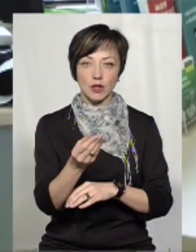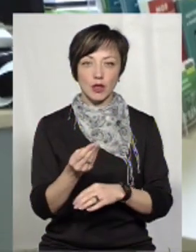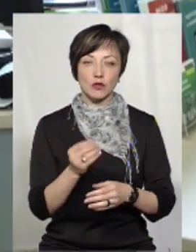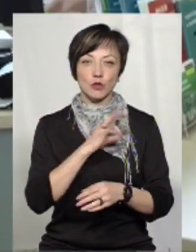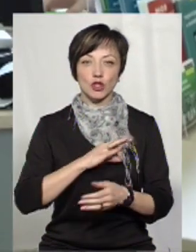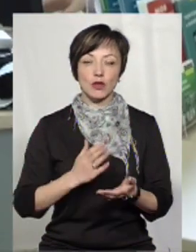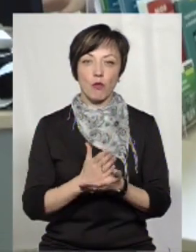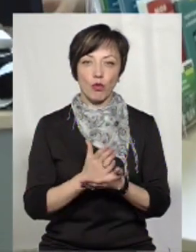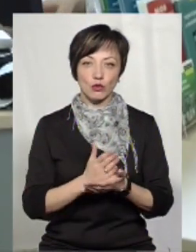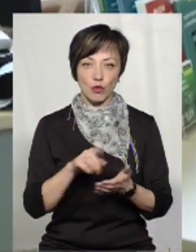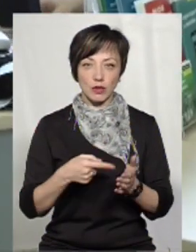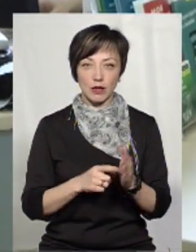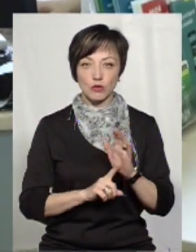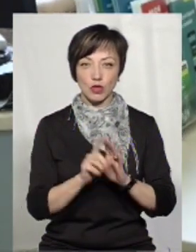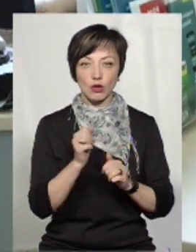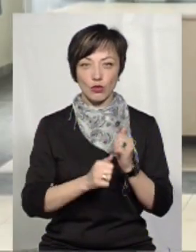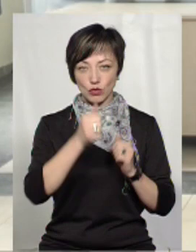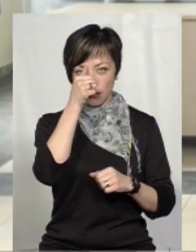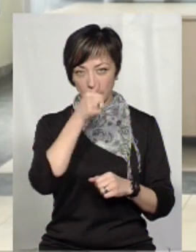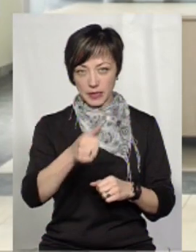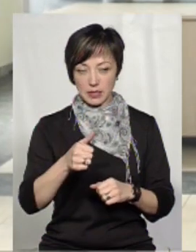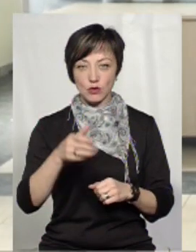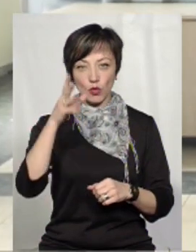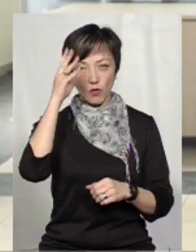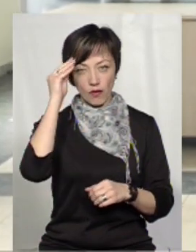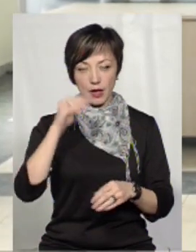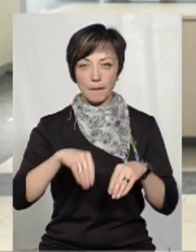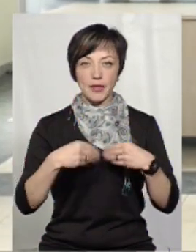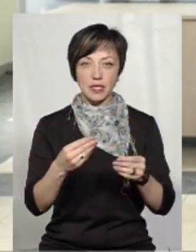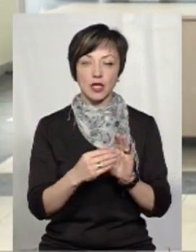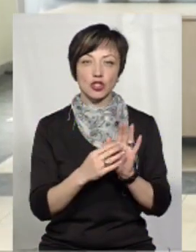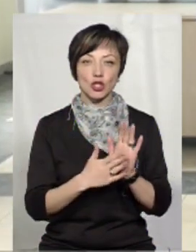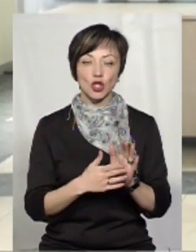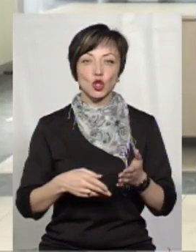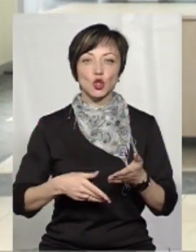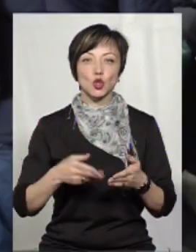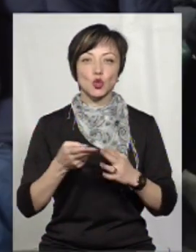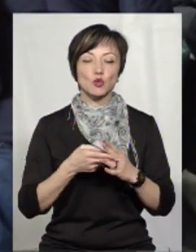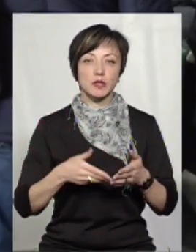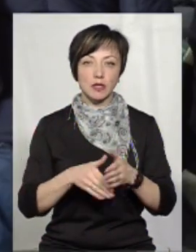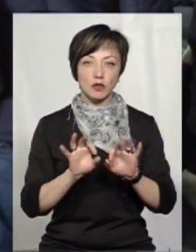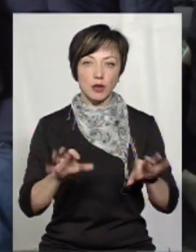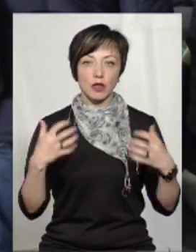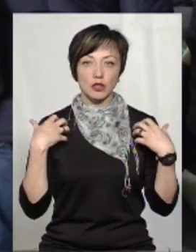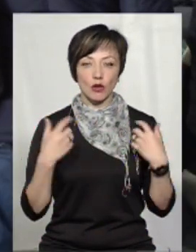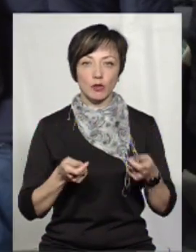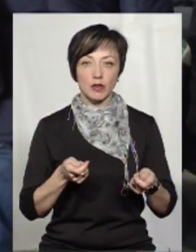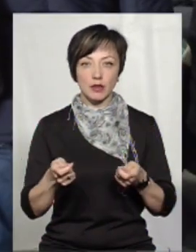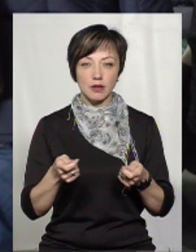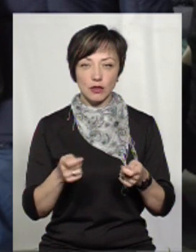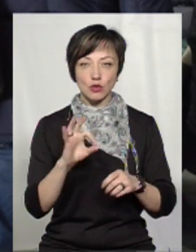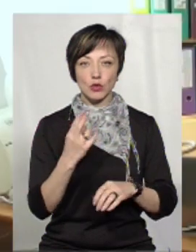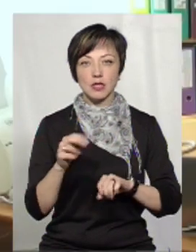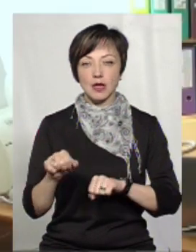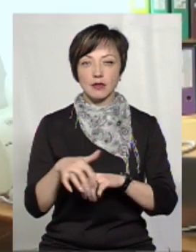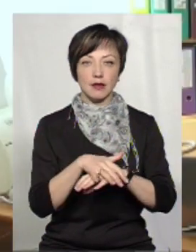комунальні послуги на початку кожного місяця з урахуванням призначених субсидій. Про це розповідає начальник управління Департаменту